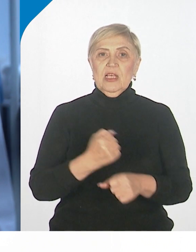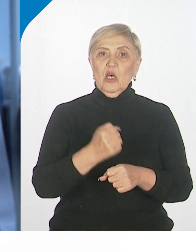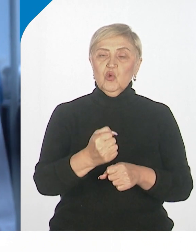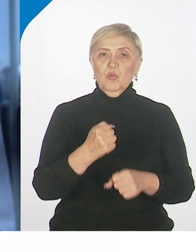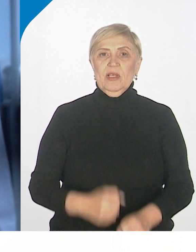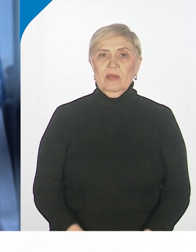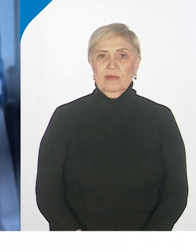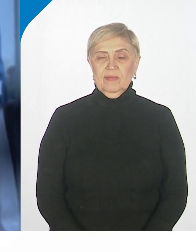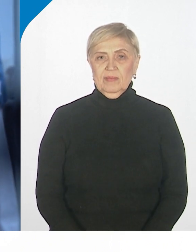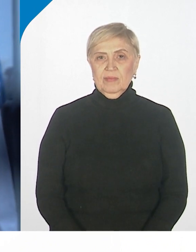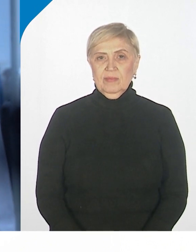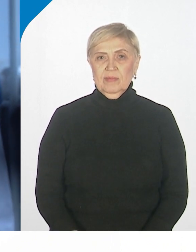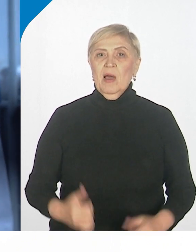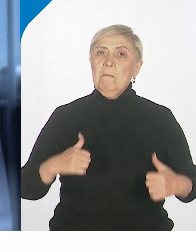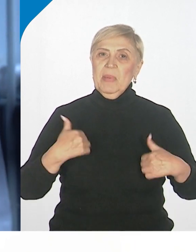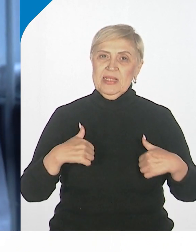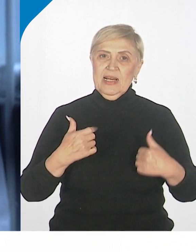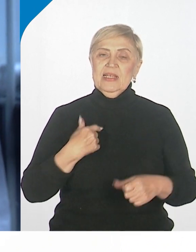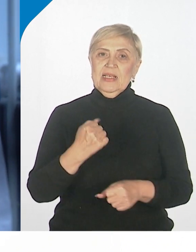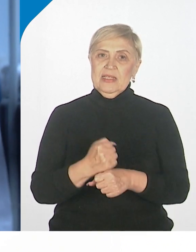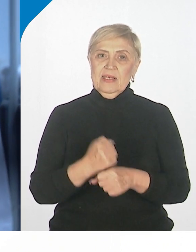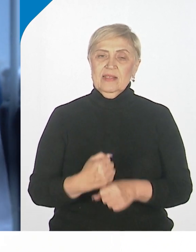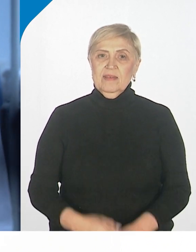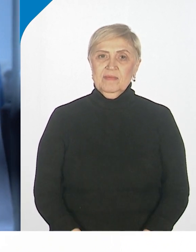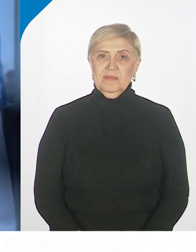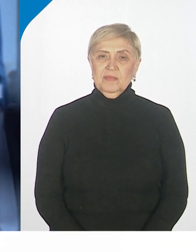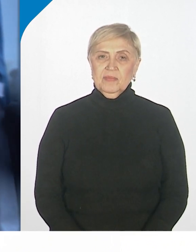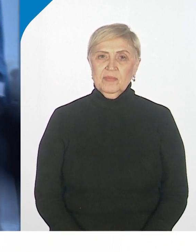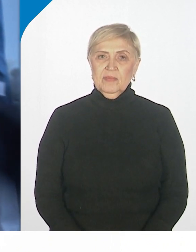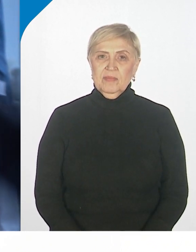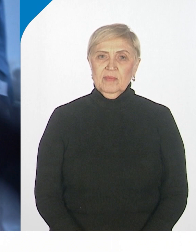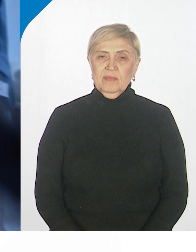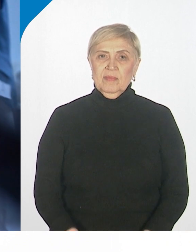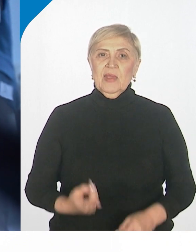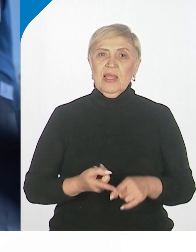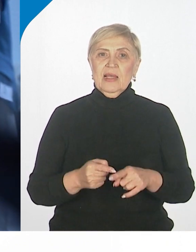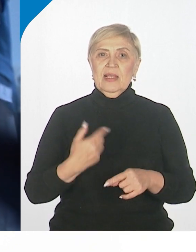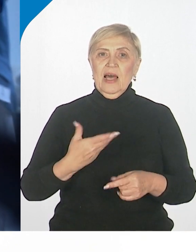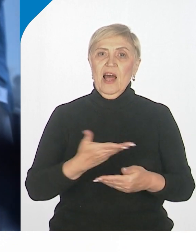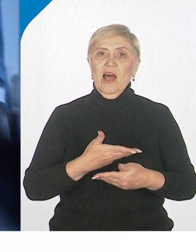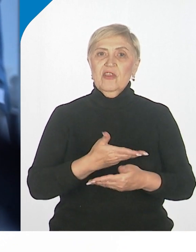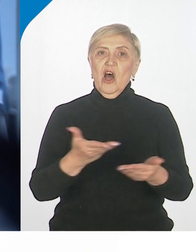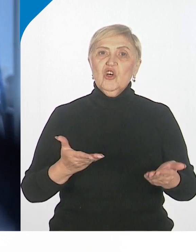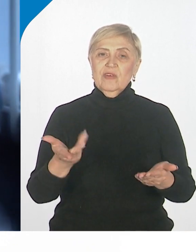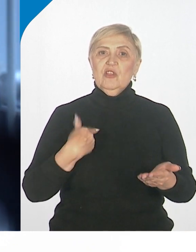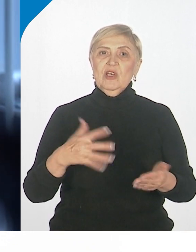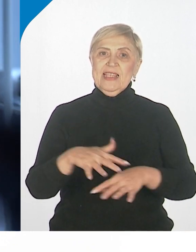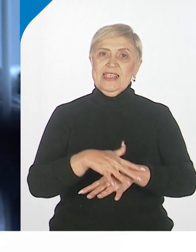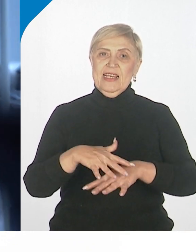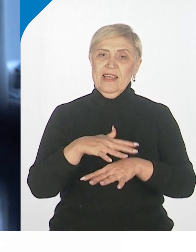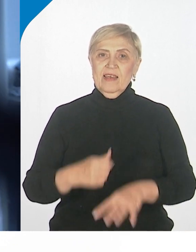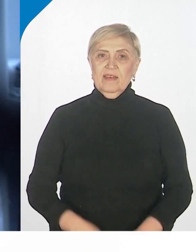постараться конечно сделать доступнее для нашего населения вот